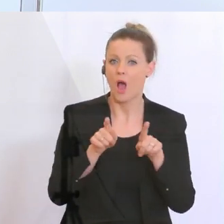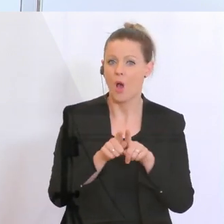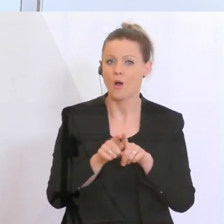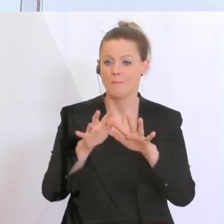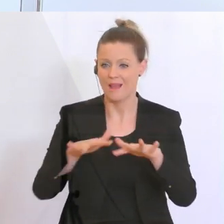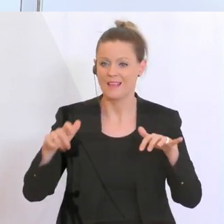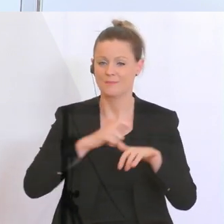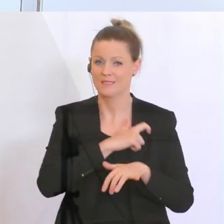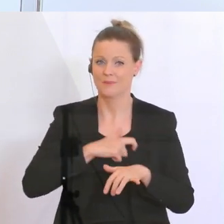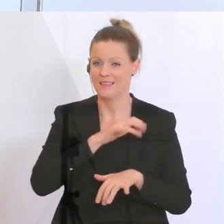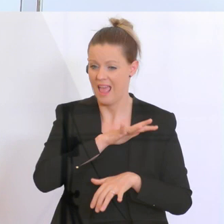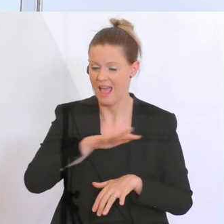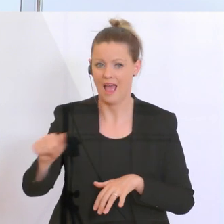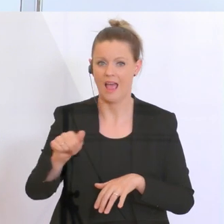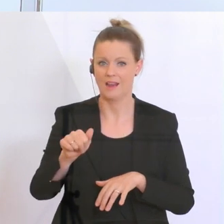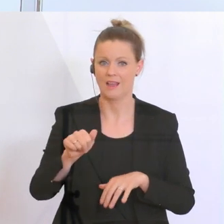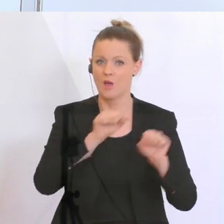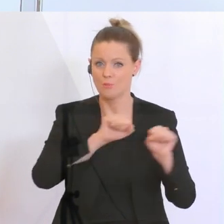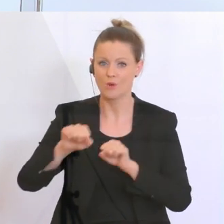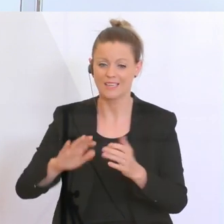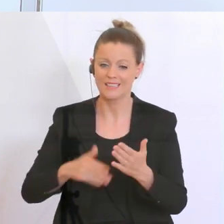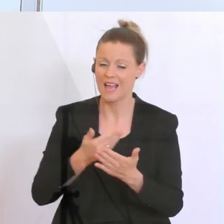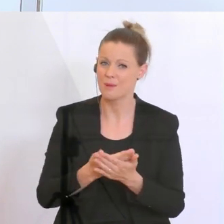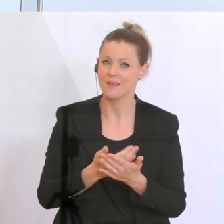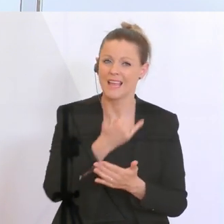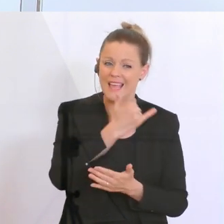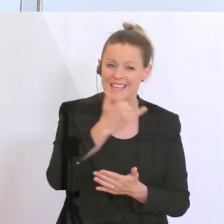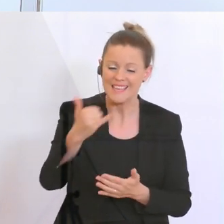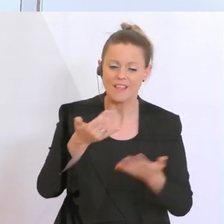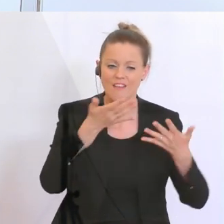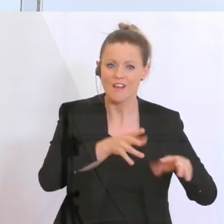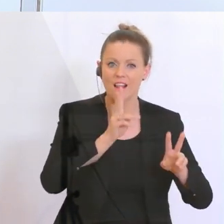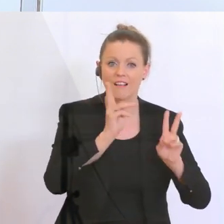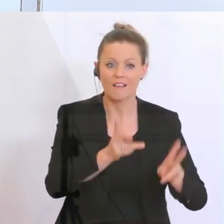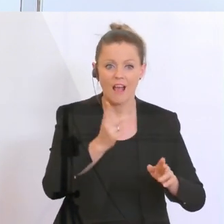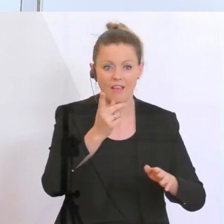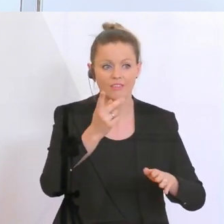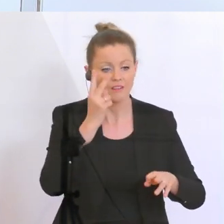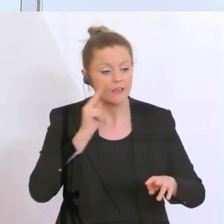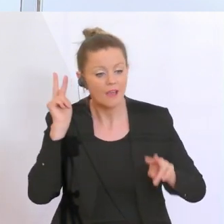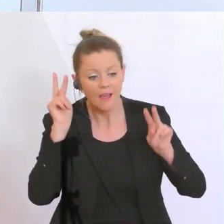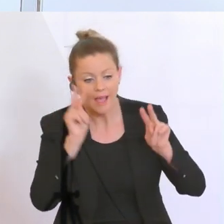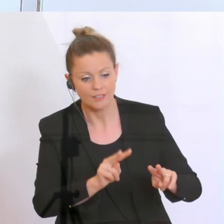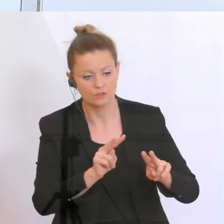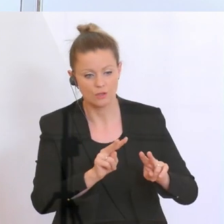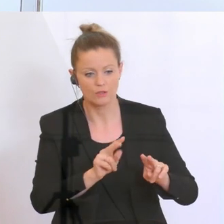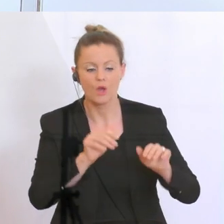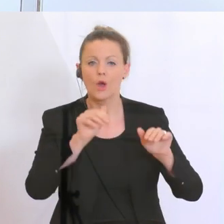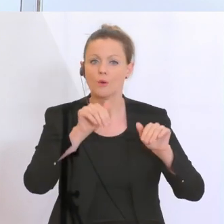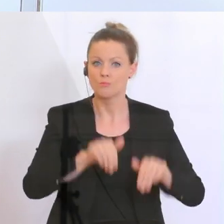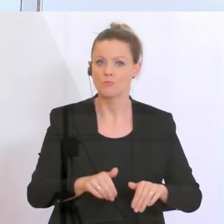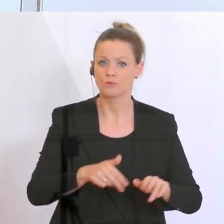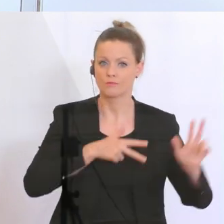Möglichkeit bieten, dass sie jeden einzelnen Fall einsehen können. Sie werden aufs Bankgeheimnis vereidigt, das heißt,